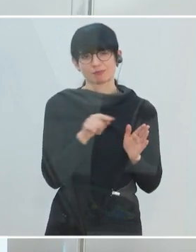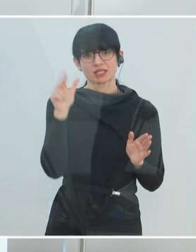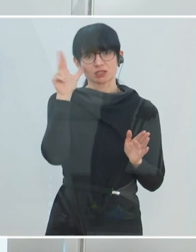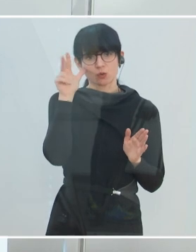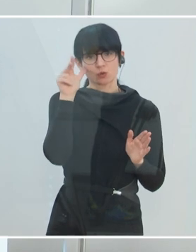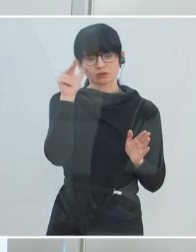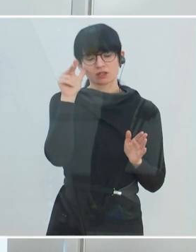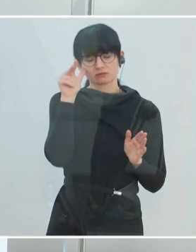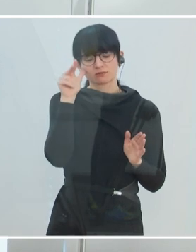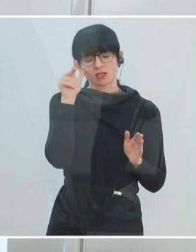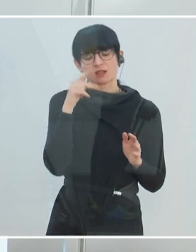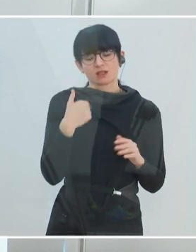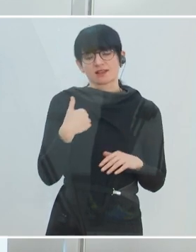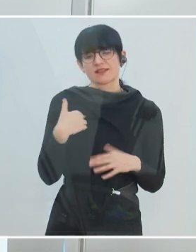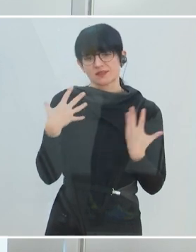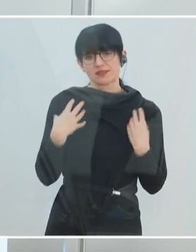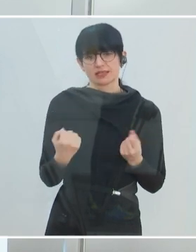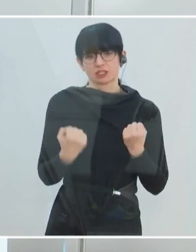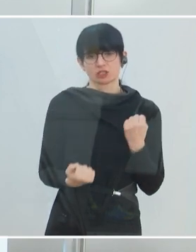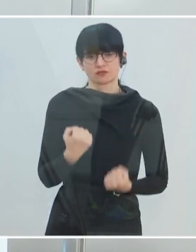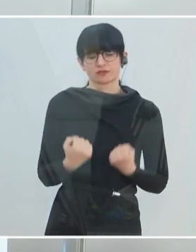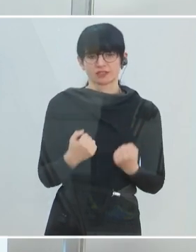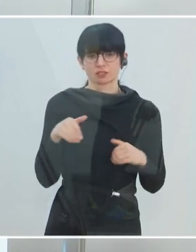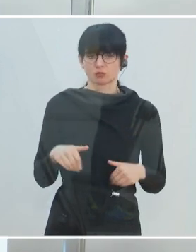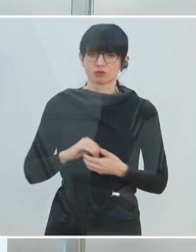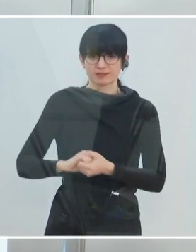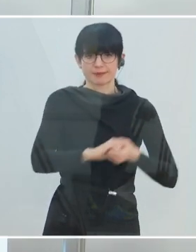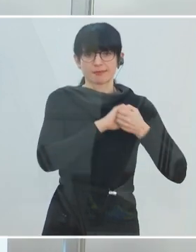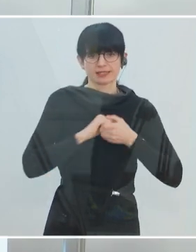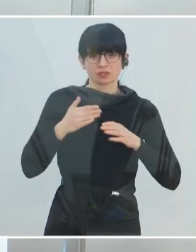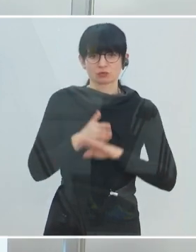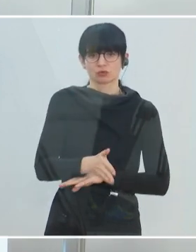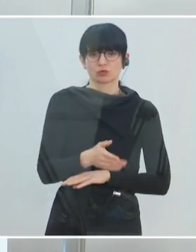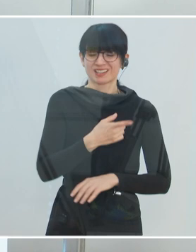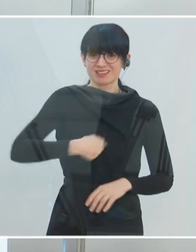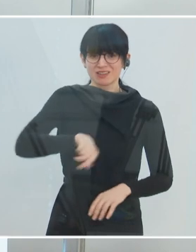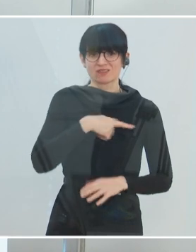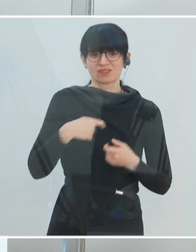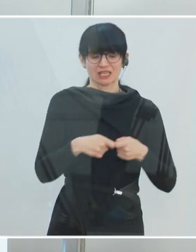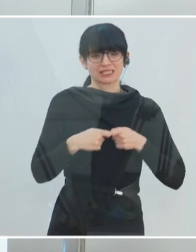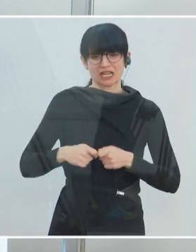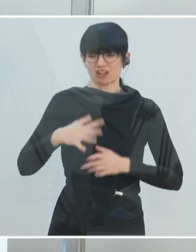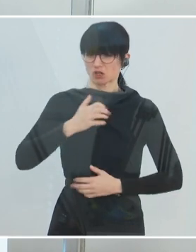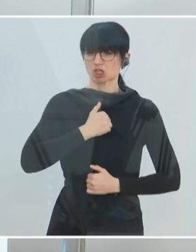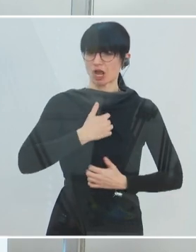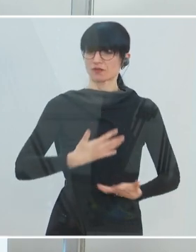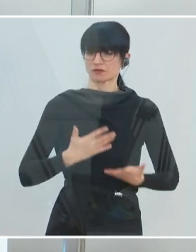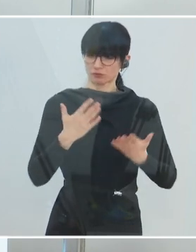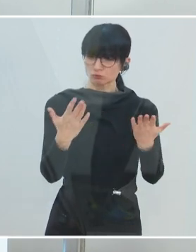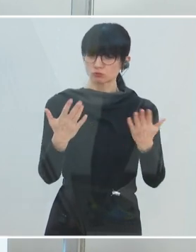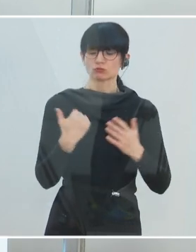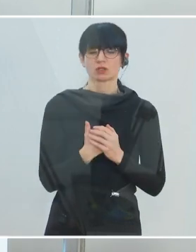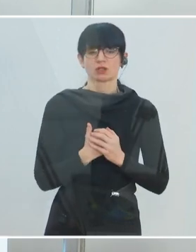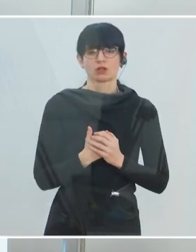eine sehr schwierige Phase werden wird. Da müssen wir durch gemeinsam. Das werden wir als Gesellschaft gemeinsam schaffen. Und dann sollte